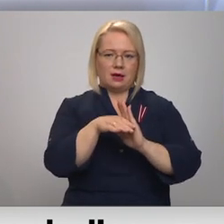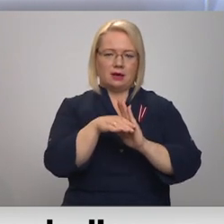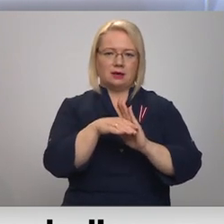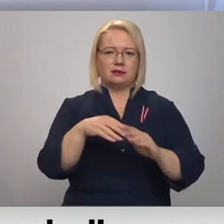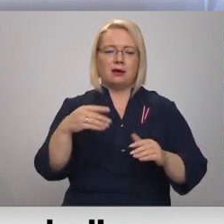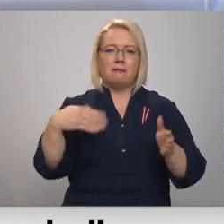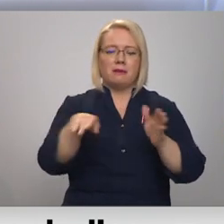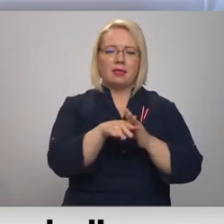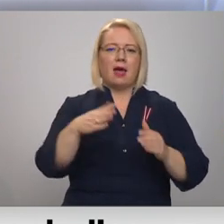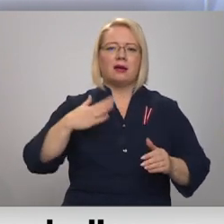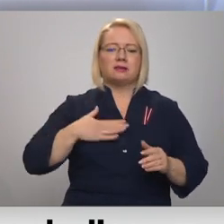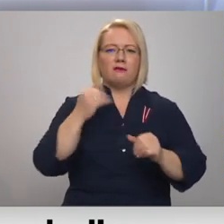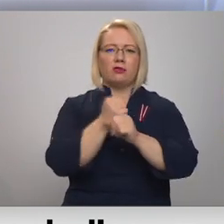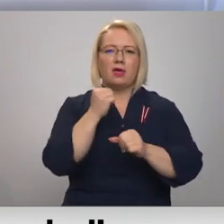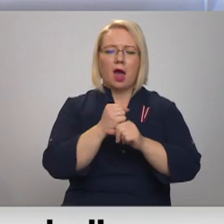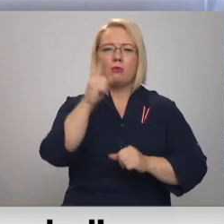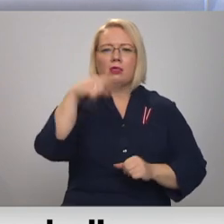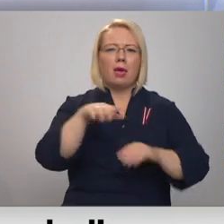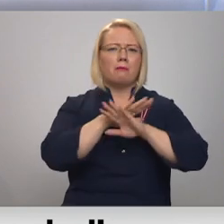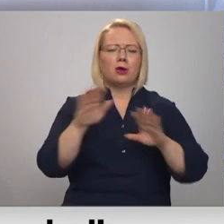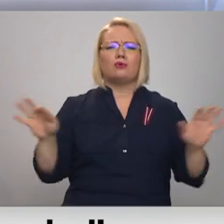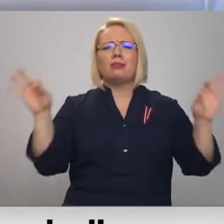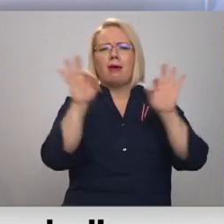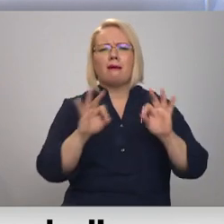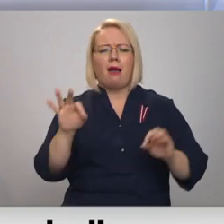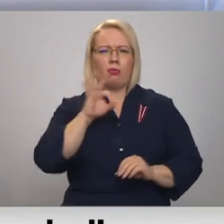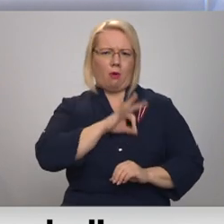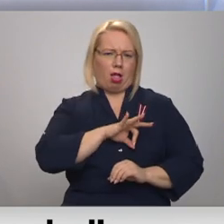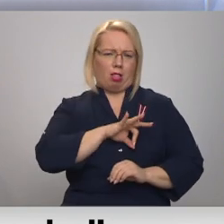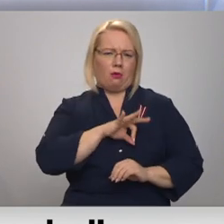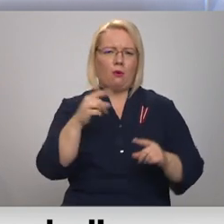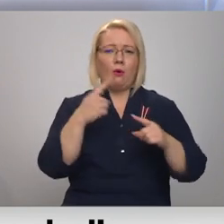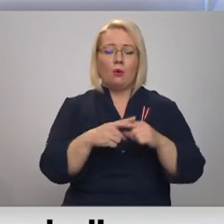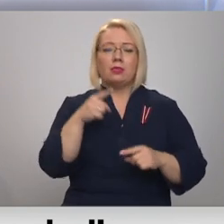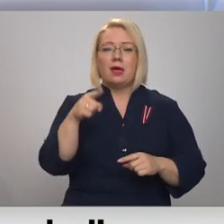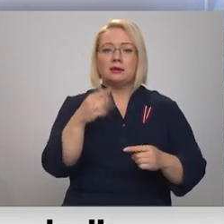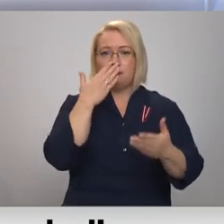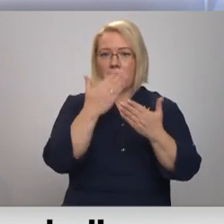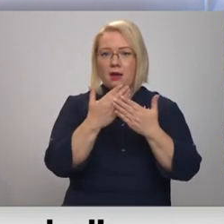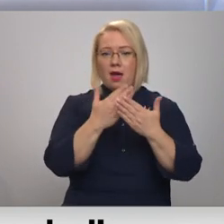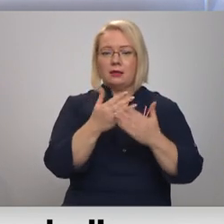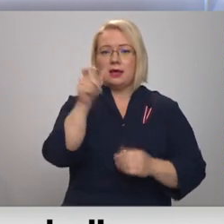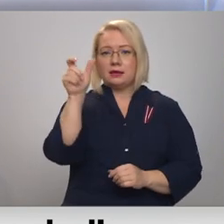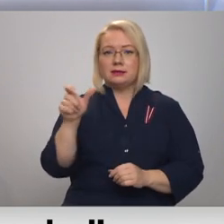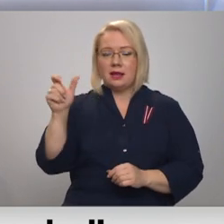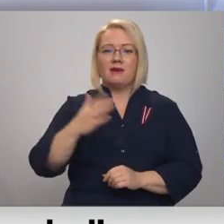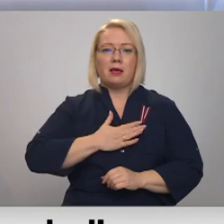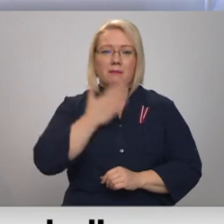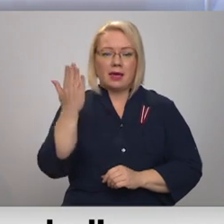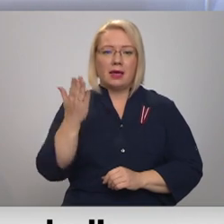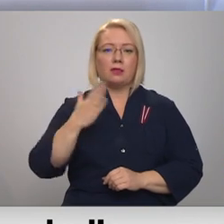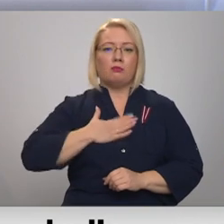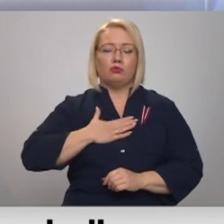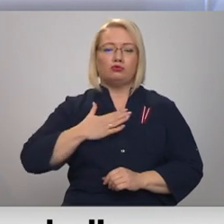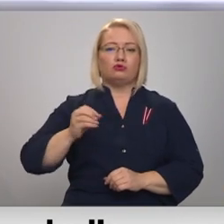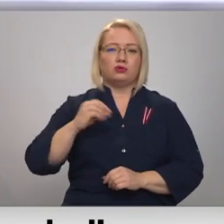nesaltīgi ar savu darbu, neprasot nekādu samaksu. Tas parādīja, ka cilvēki mīl, pirmkārt,